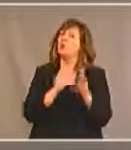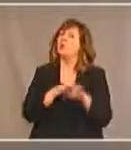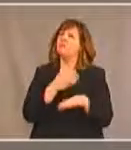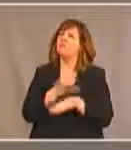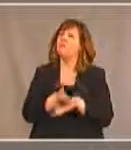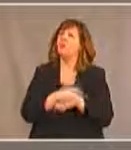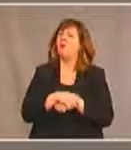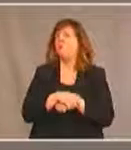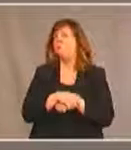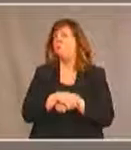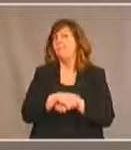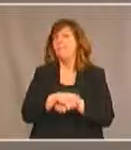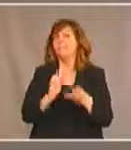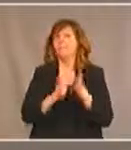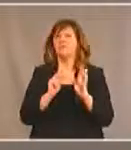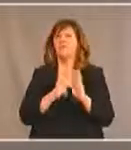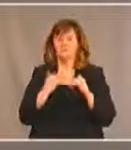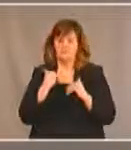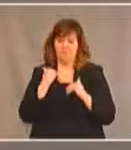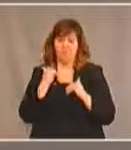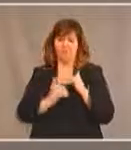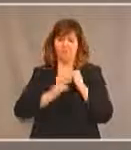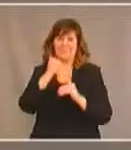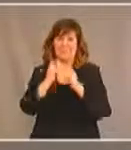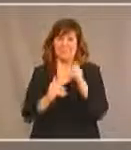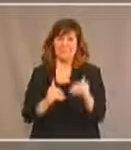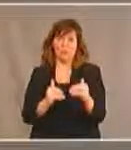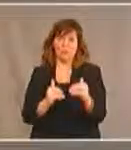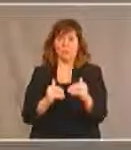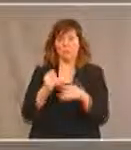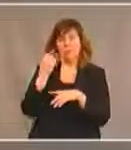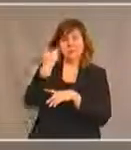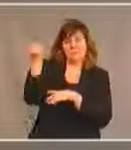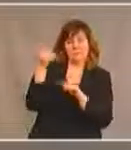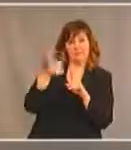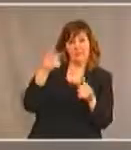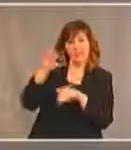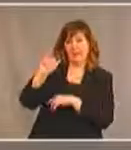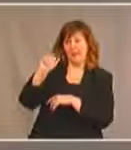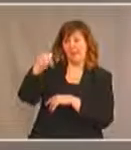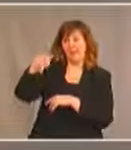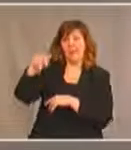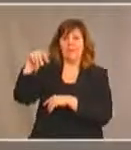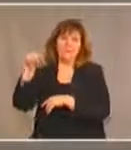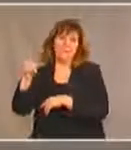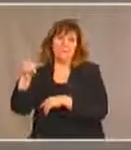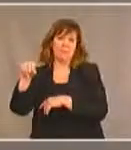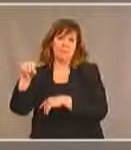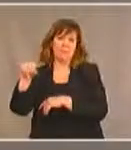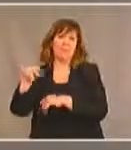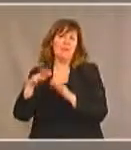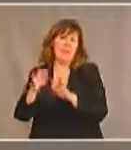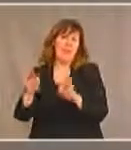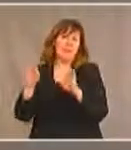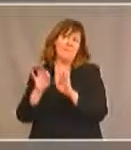processus amorcé par l'APN de faire